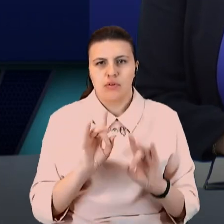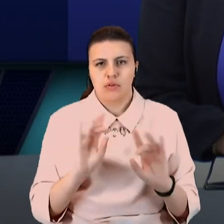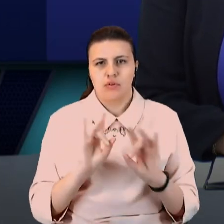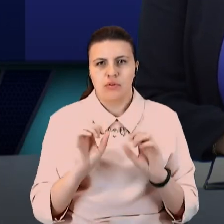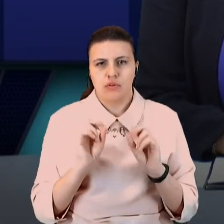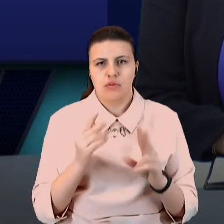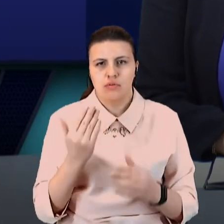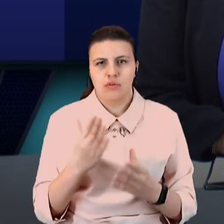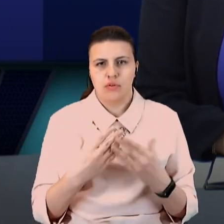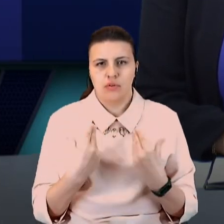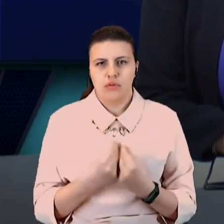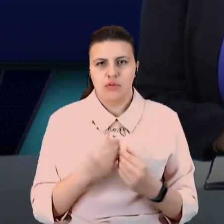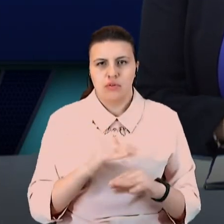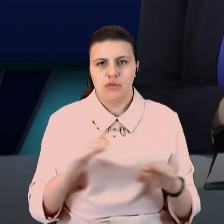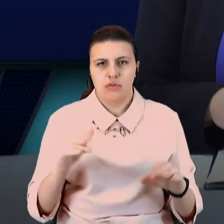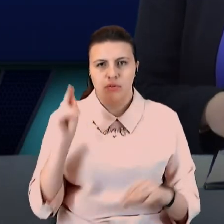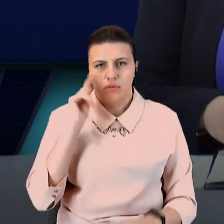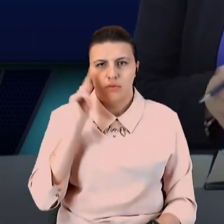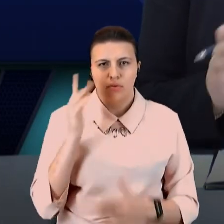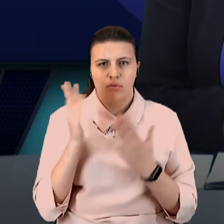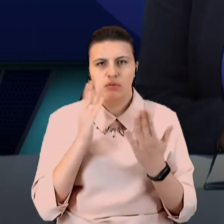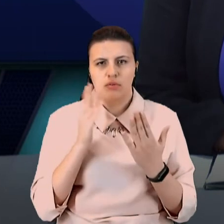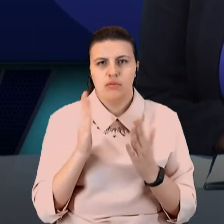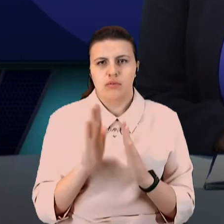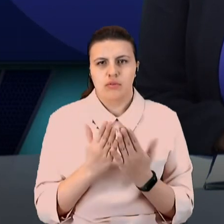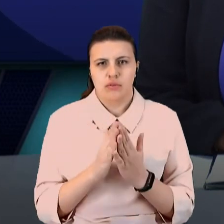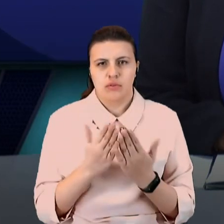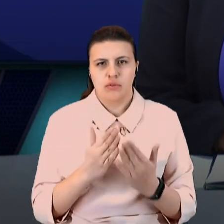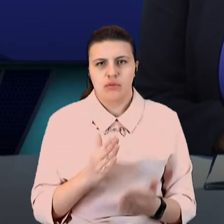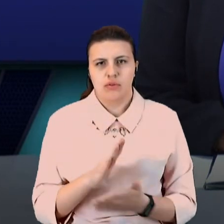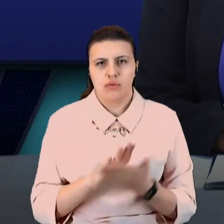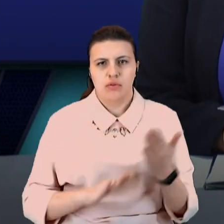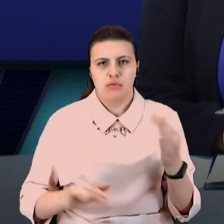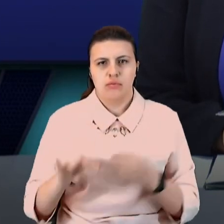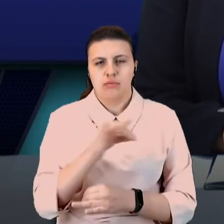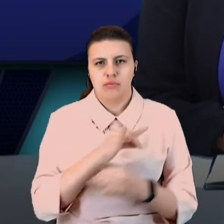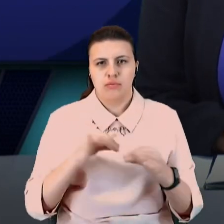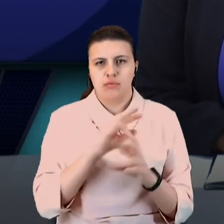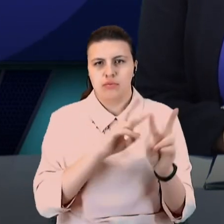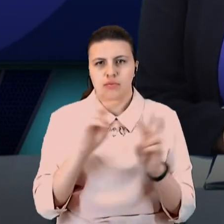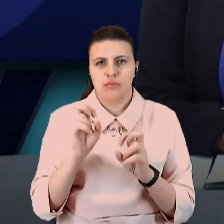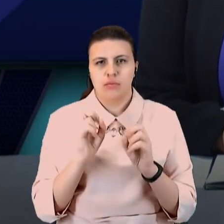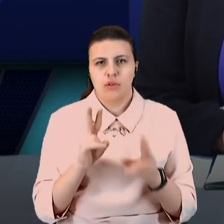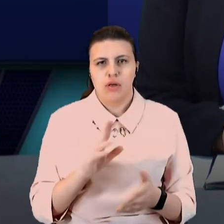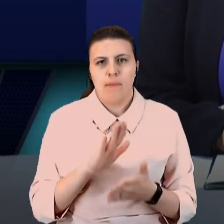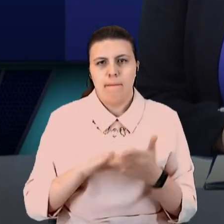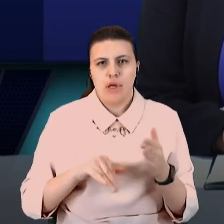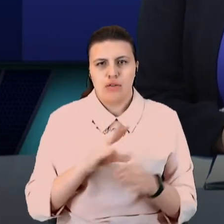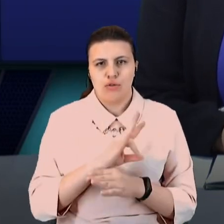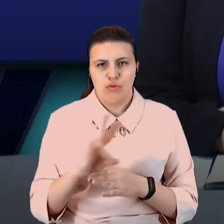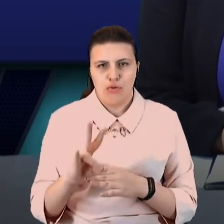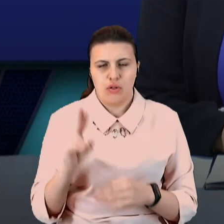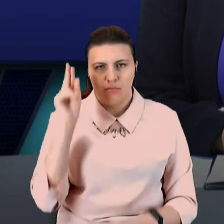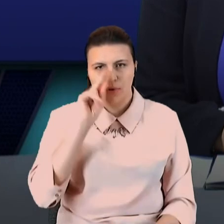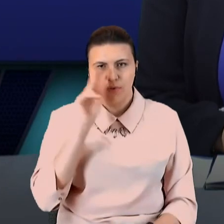родині діти вчаться читати книги. Далі продовжуємо обговорювати тему, як без шкоди привчити дитину до читання.